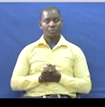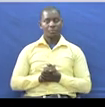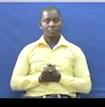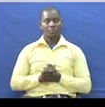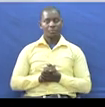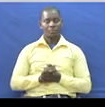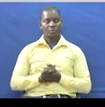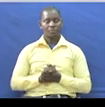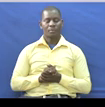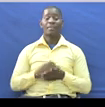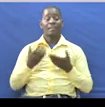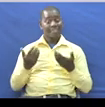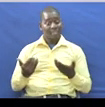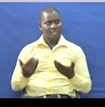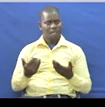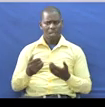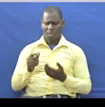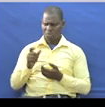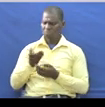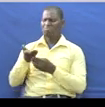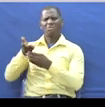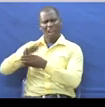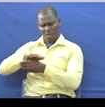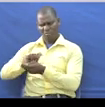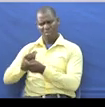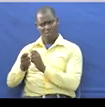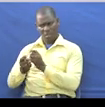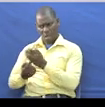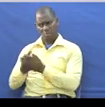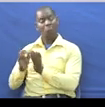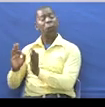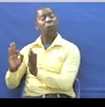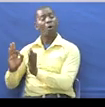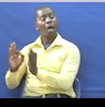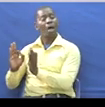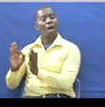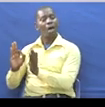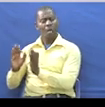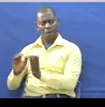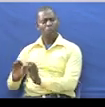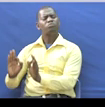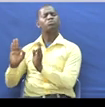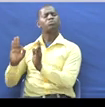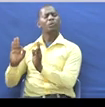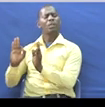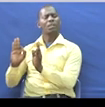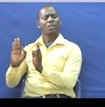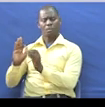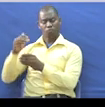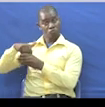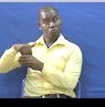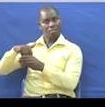Ili Mfasili Aweze Kutua Tafsili Iliobora Nzuri Na Enye Uyumbe